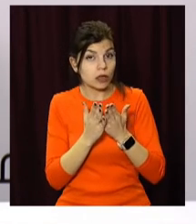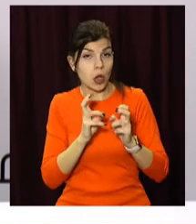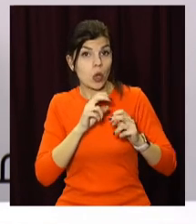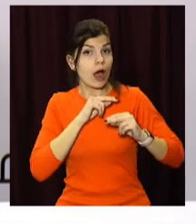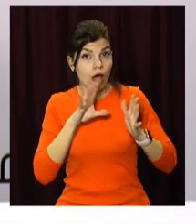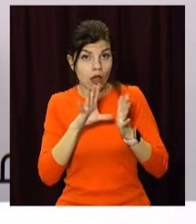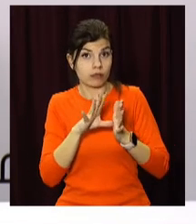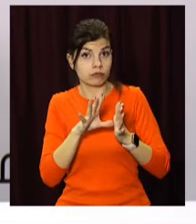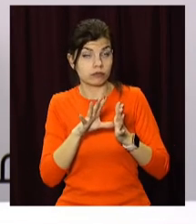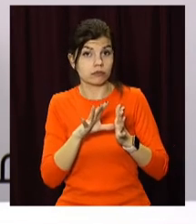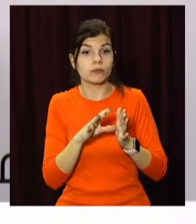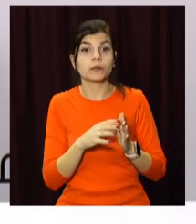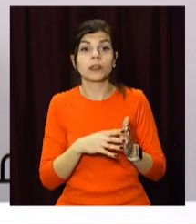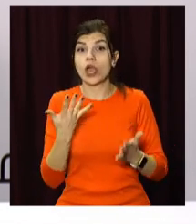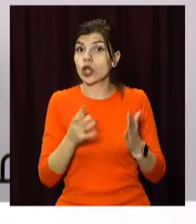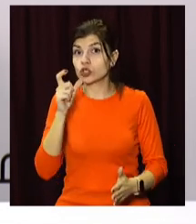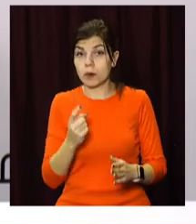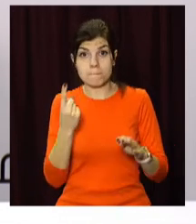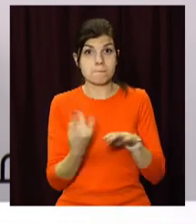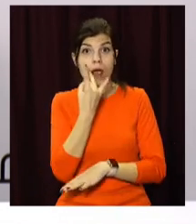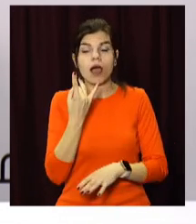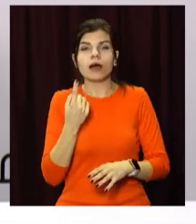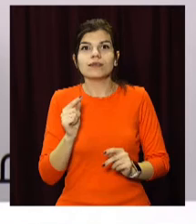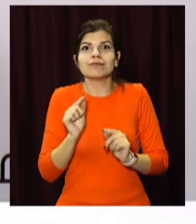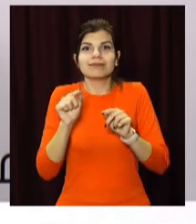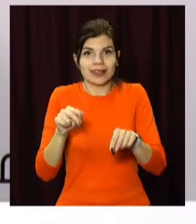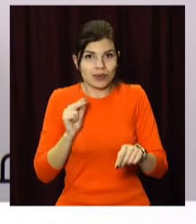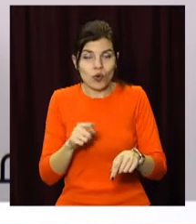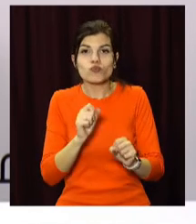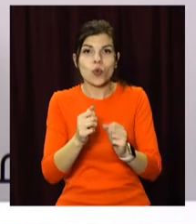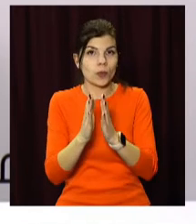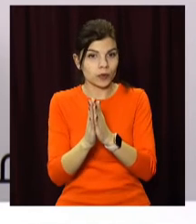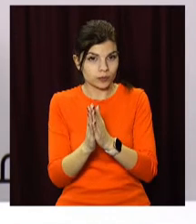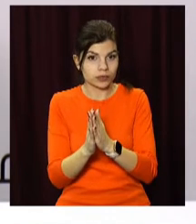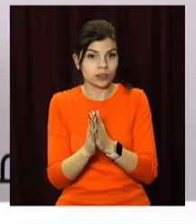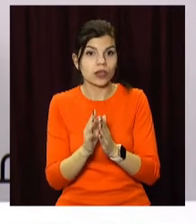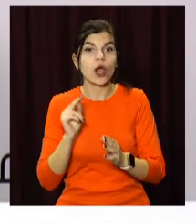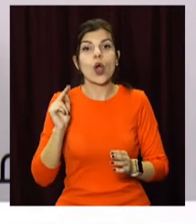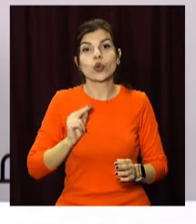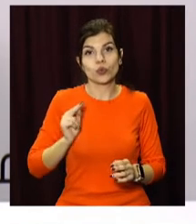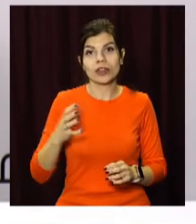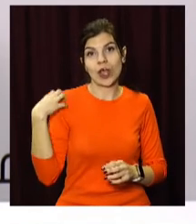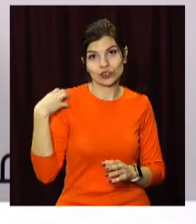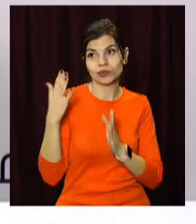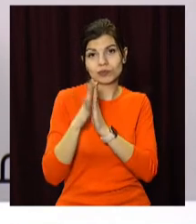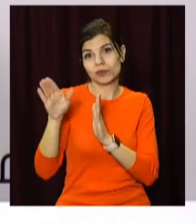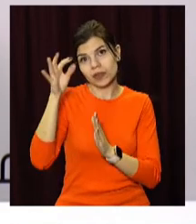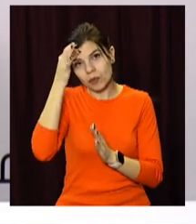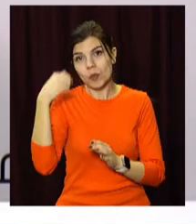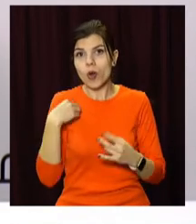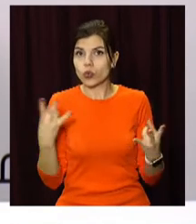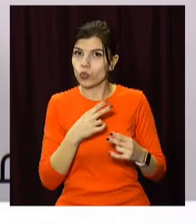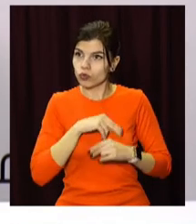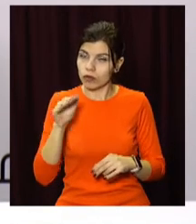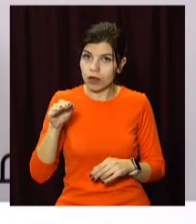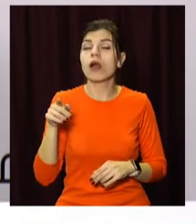І, кстати, треба напомнить, що якщо людина вперві трудоустрається, то він може попросити работодателя напомити, що йому потрібна трудові